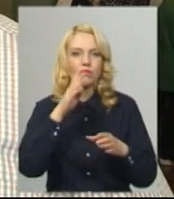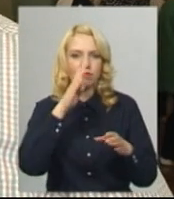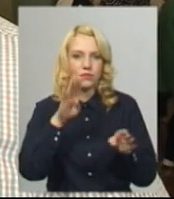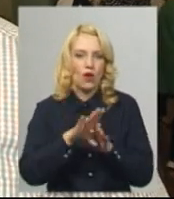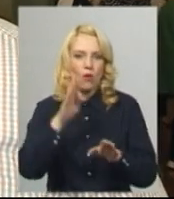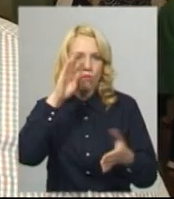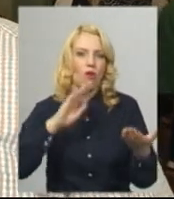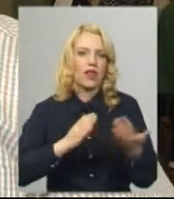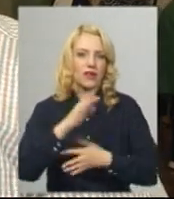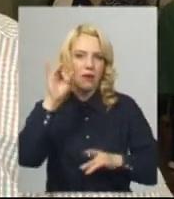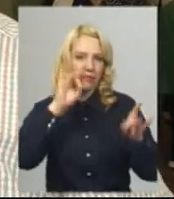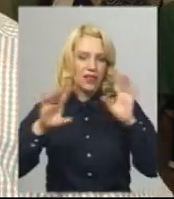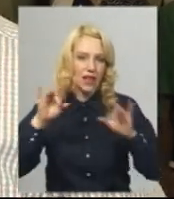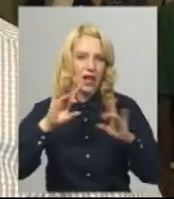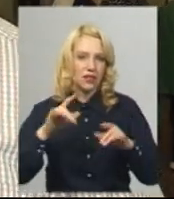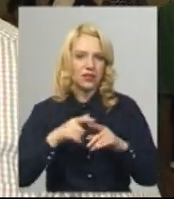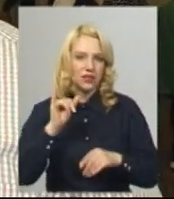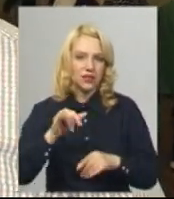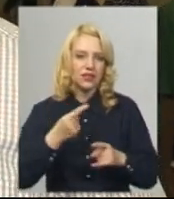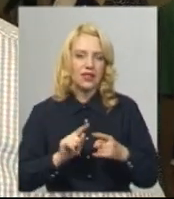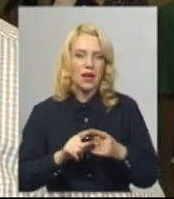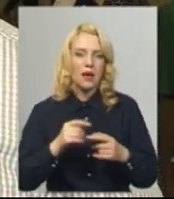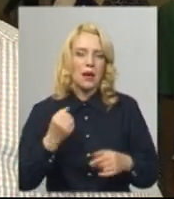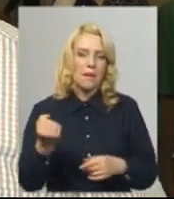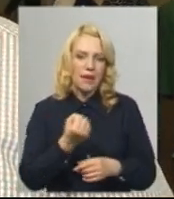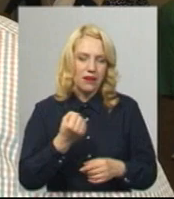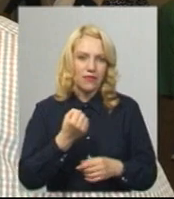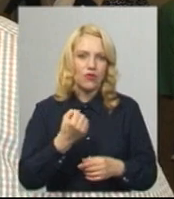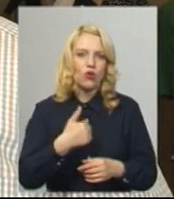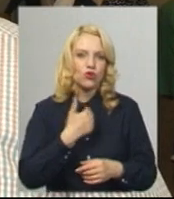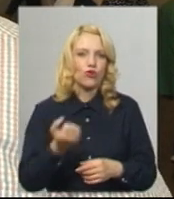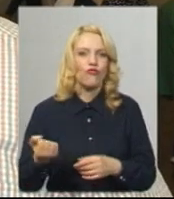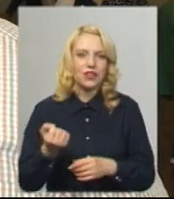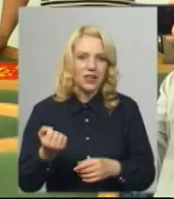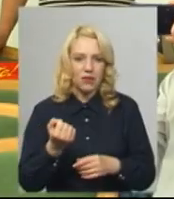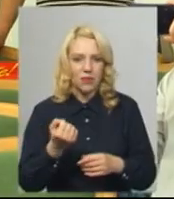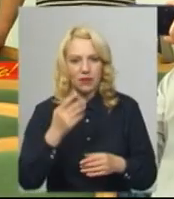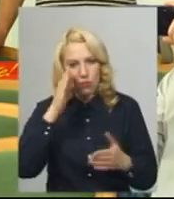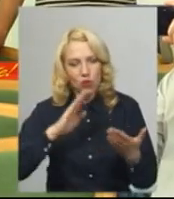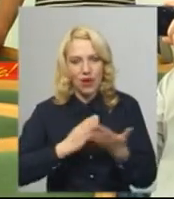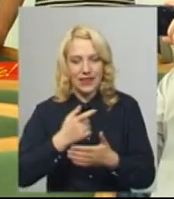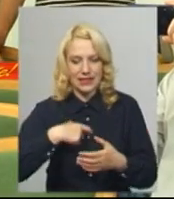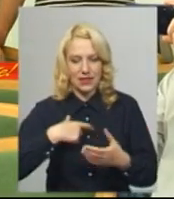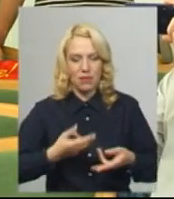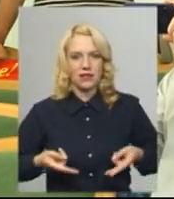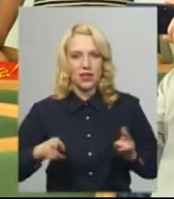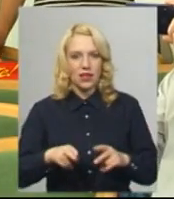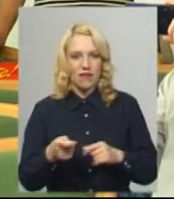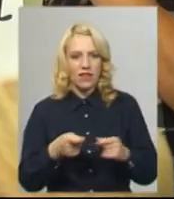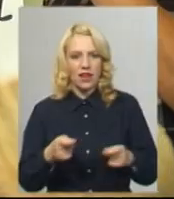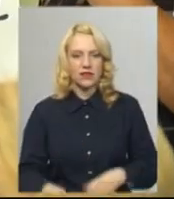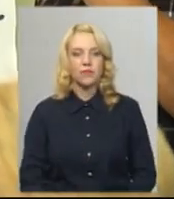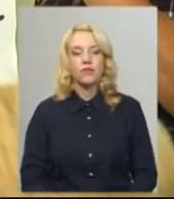бажання втримати в цей передвиборчий проміжок часу себе при владі. У сесійній залі 12